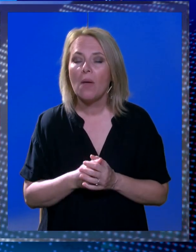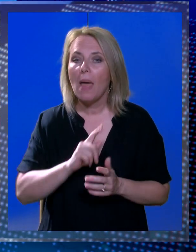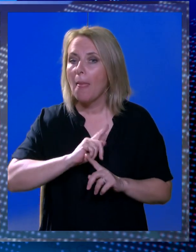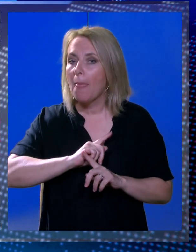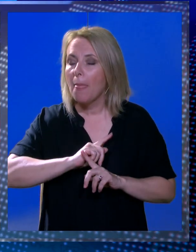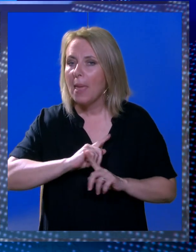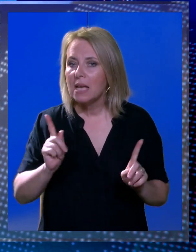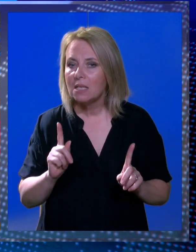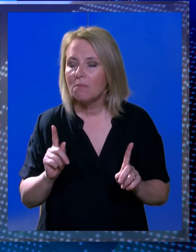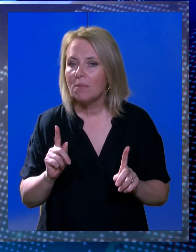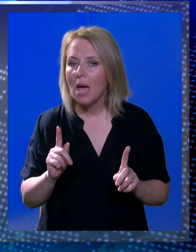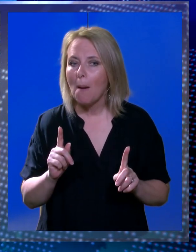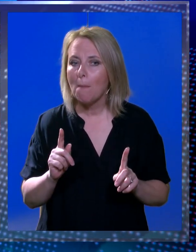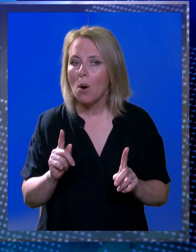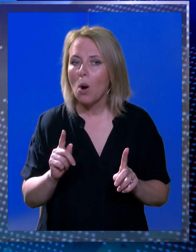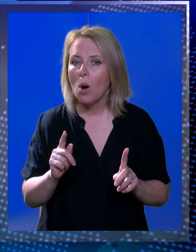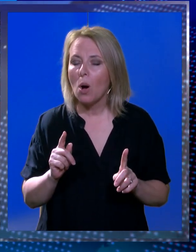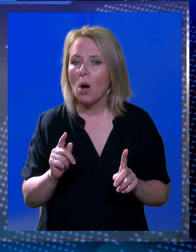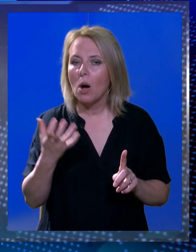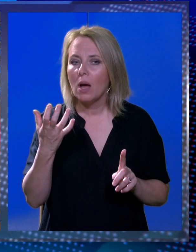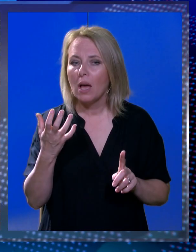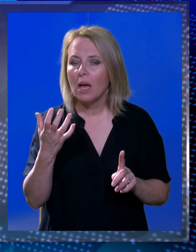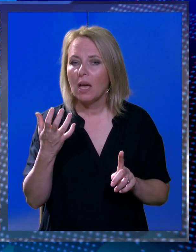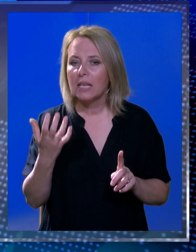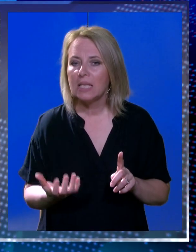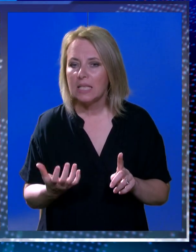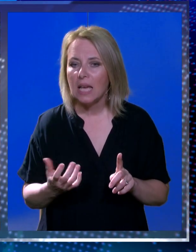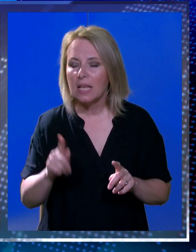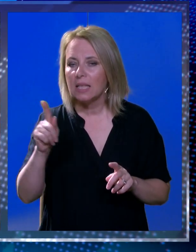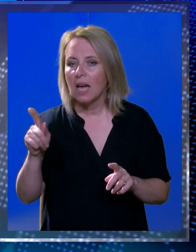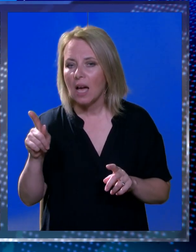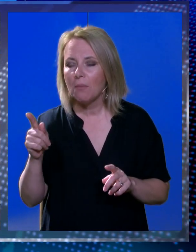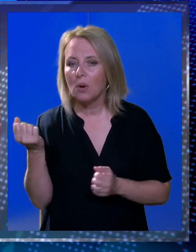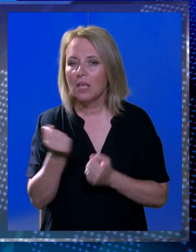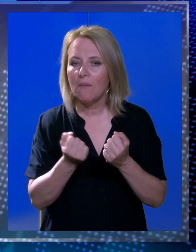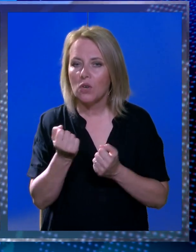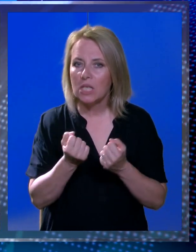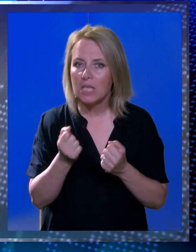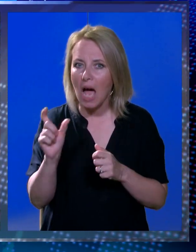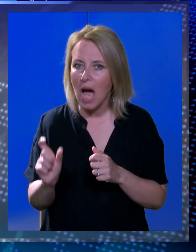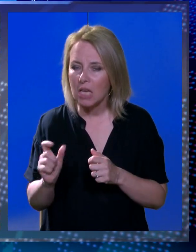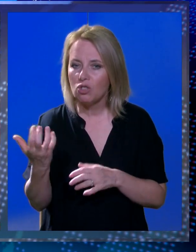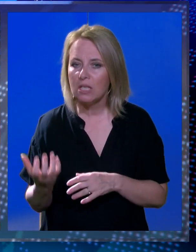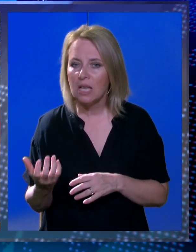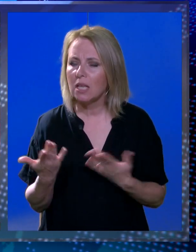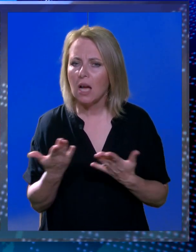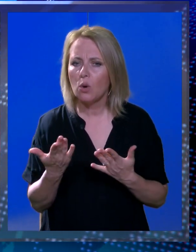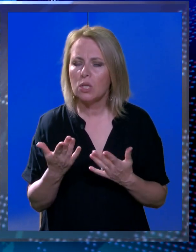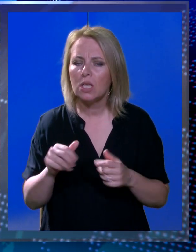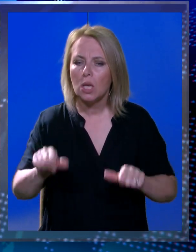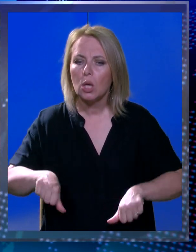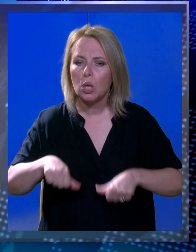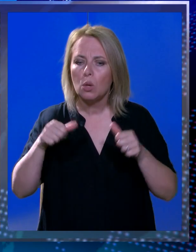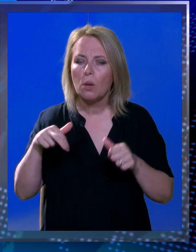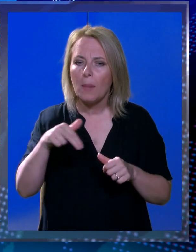Da ne smijem vas jedati sa tamođe vrda, znači svijede. Kako si ti prešla puc